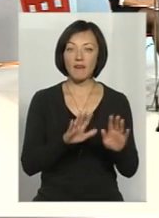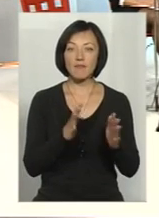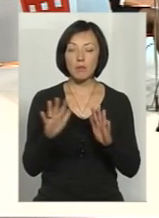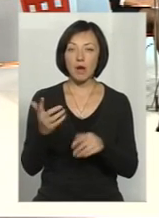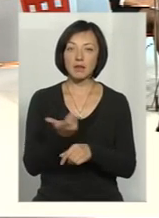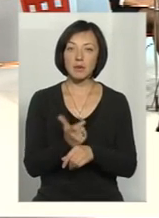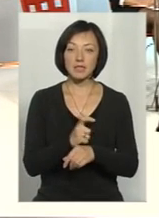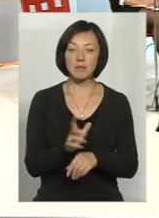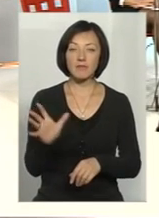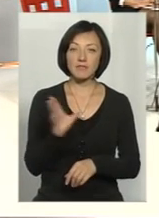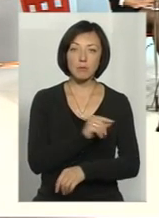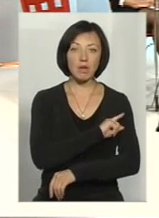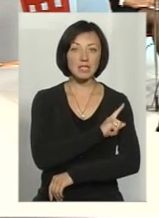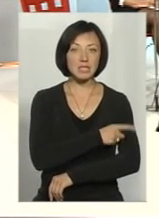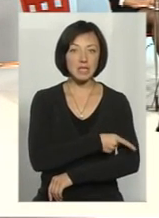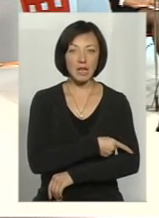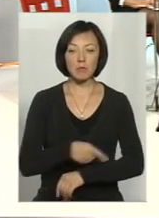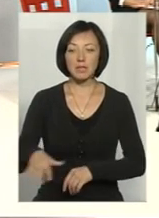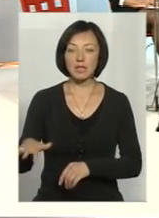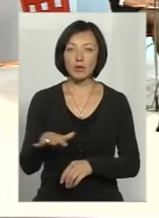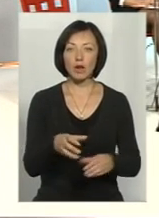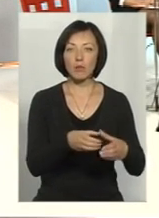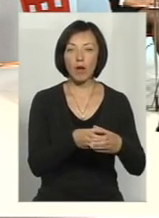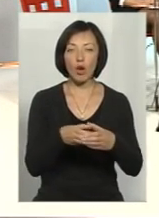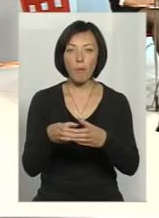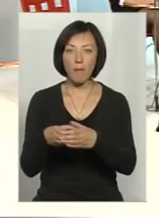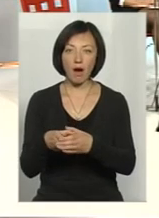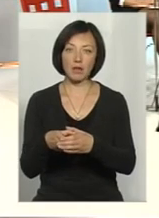максимально всіма силами, територіальними громадами,